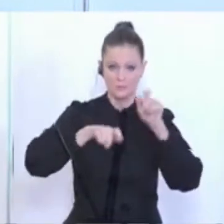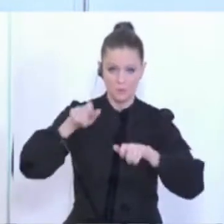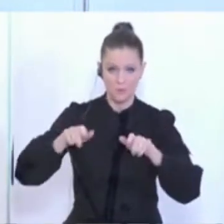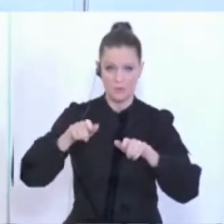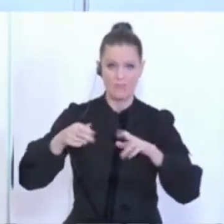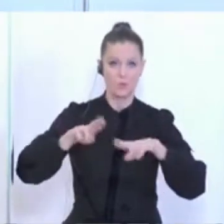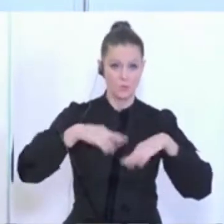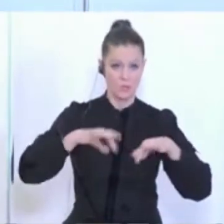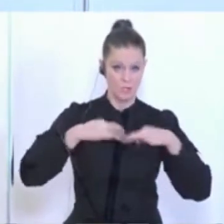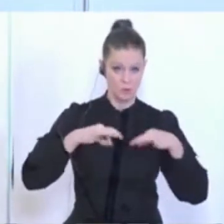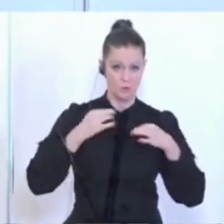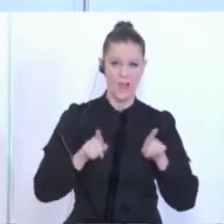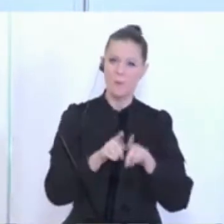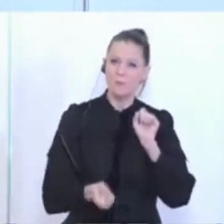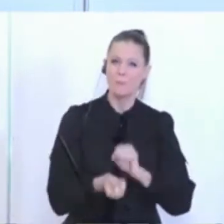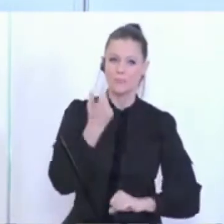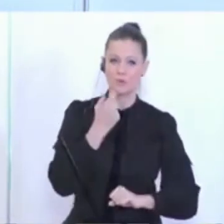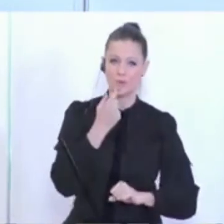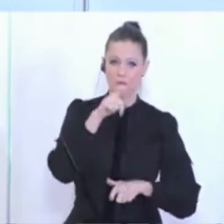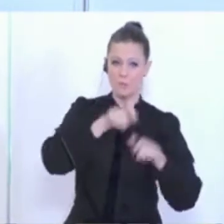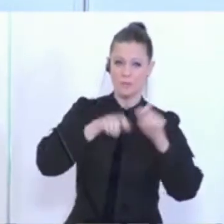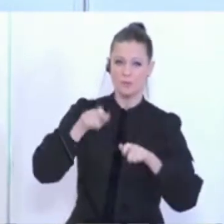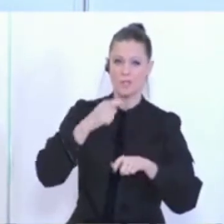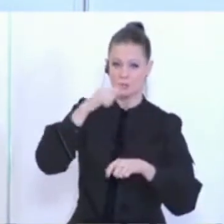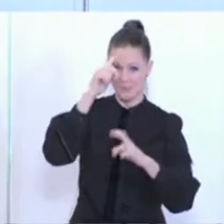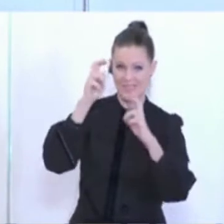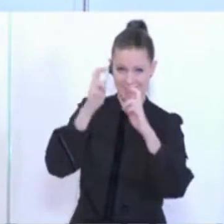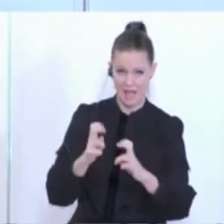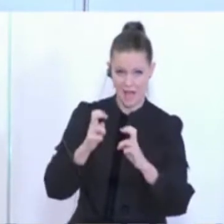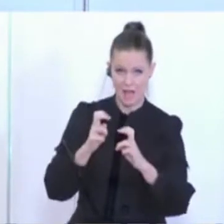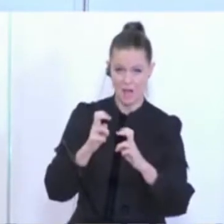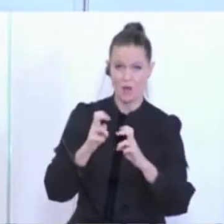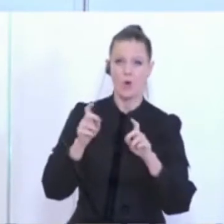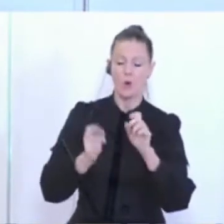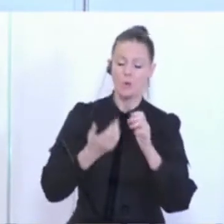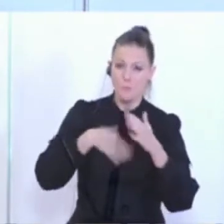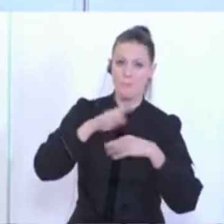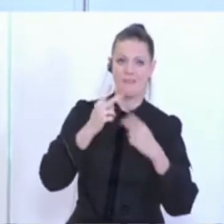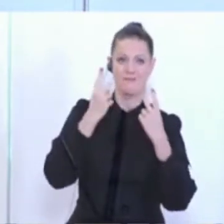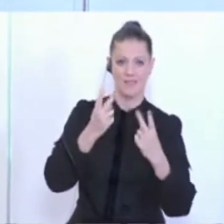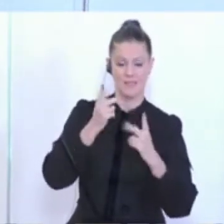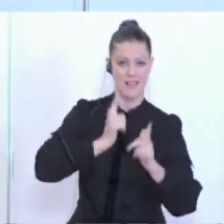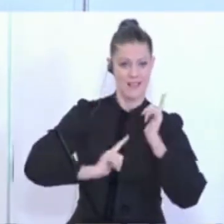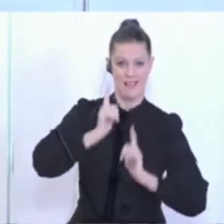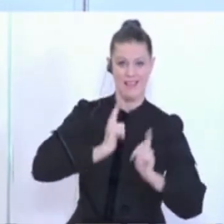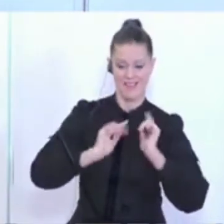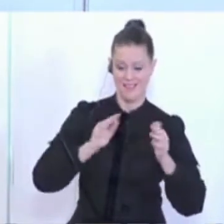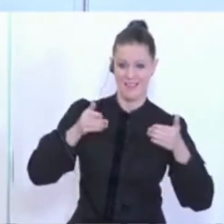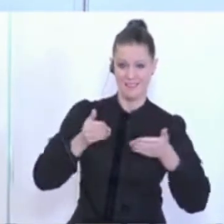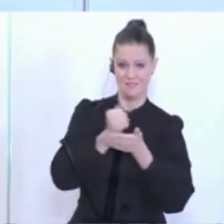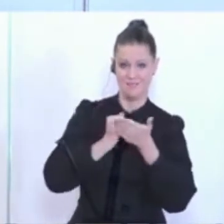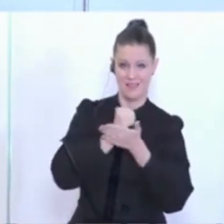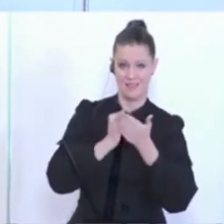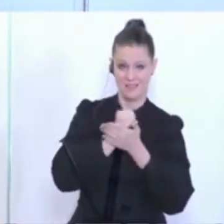wie Sie wissen, insbesondere die Anzahl der Hospitalisierten und noch wichtiger, die Anzahl derer, die leider intensiv